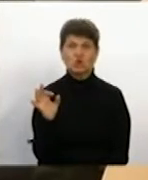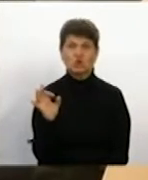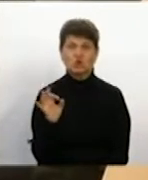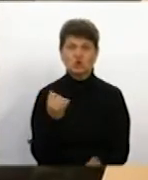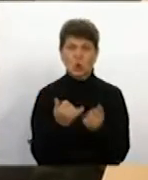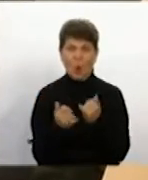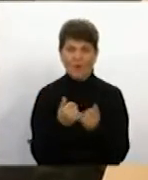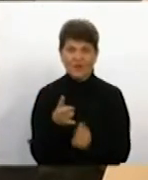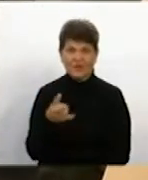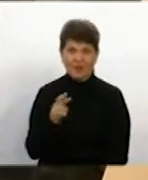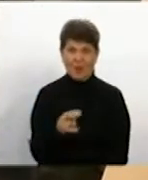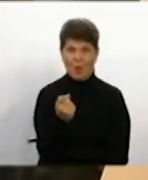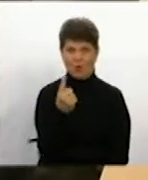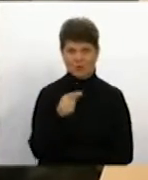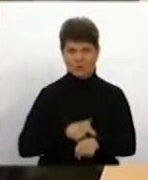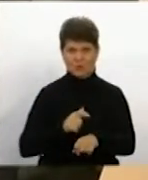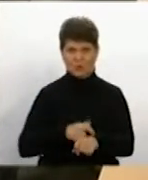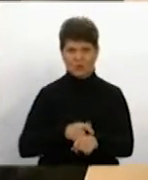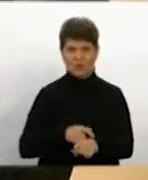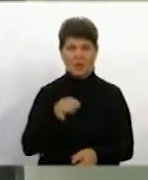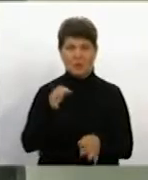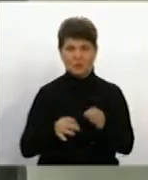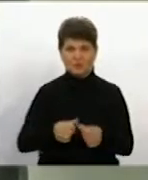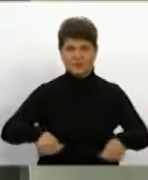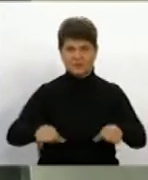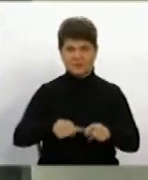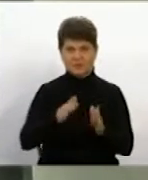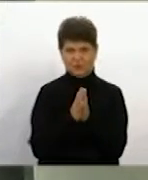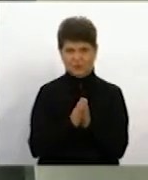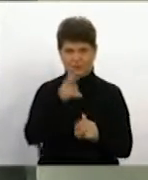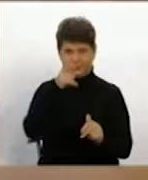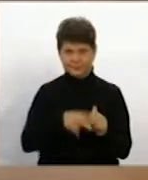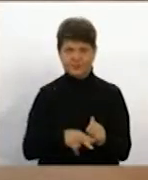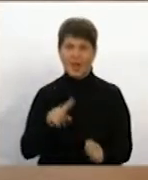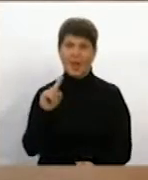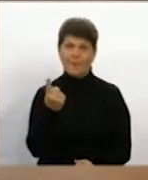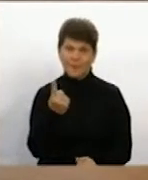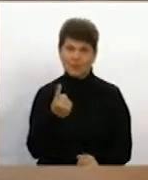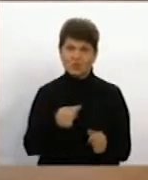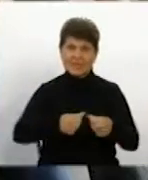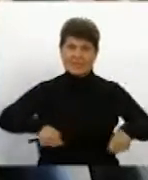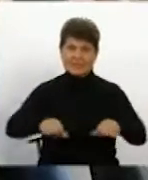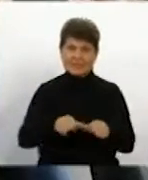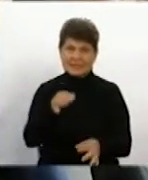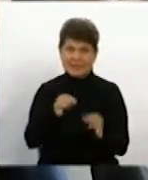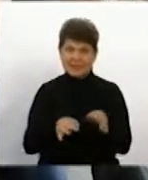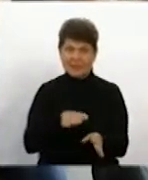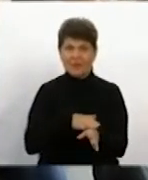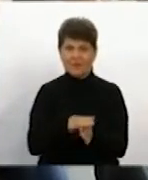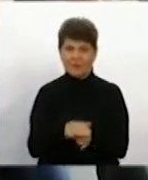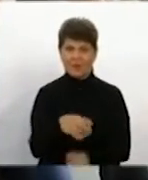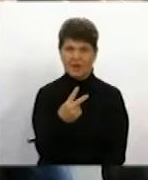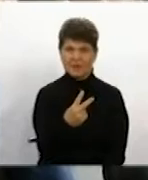повідомити сторони по справі. Судове засідання оголошено закінчено. Нагадаю, перше засідання у справі Тростянецького спиртзаводу відбулося